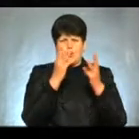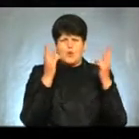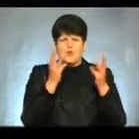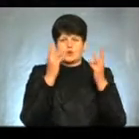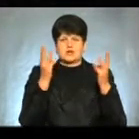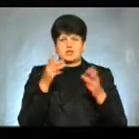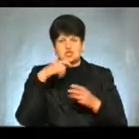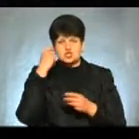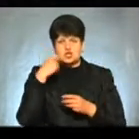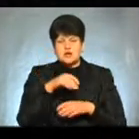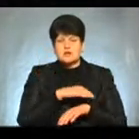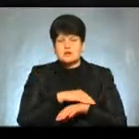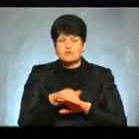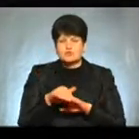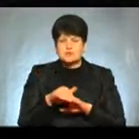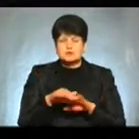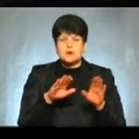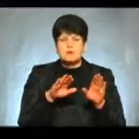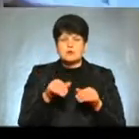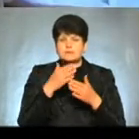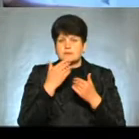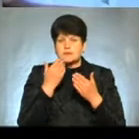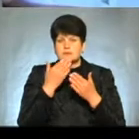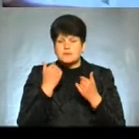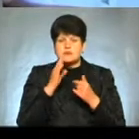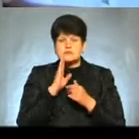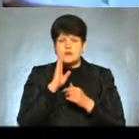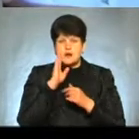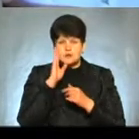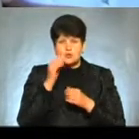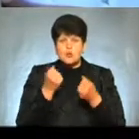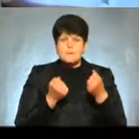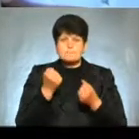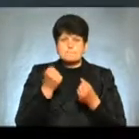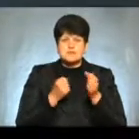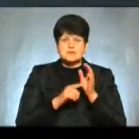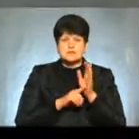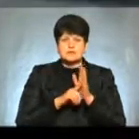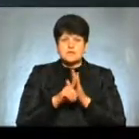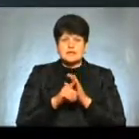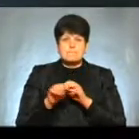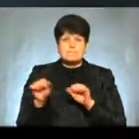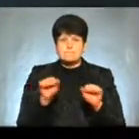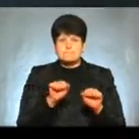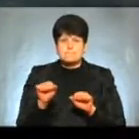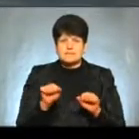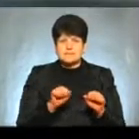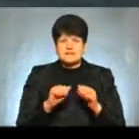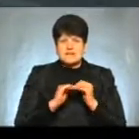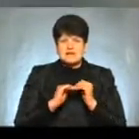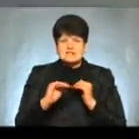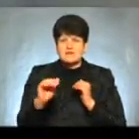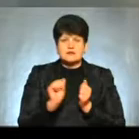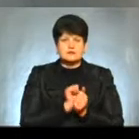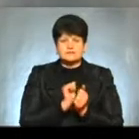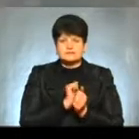жара на вулиці Потім нема, нема, перед ранком машини почали мити асфальт Асфальт не висихає